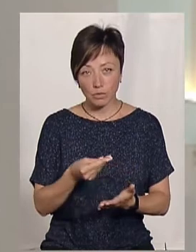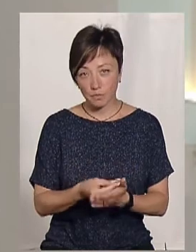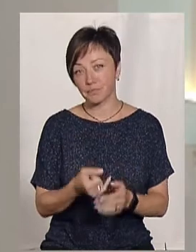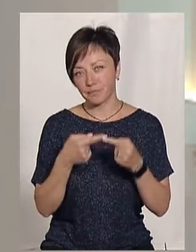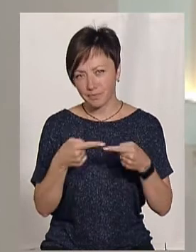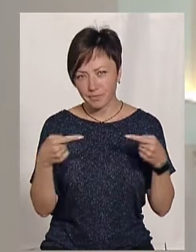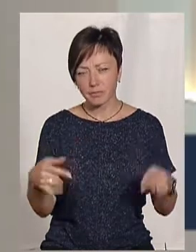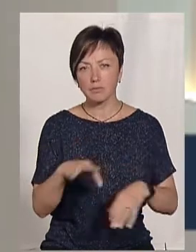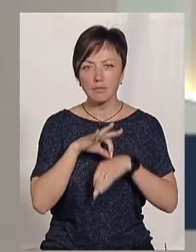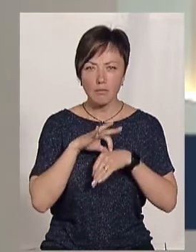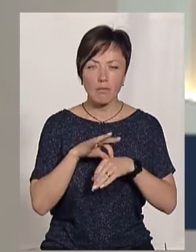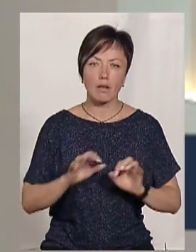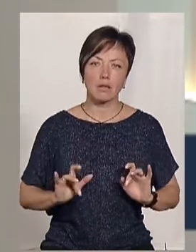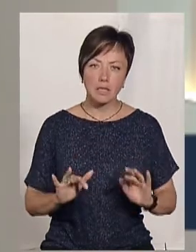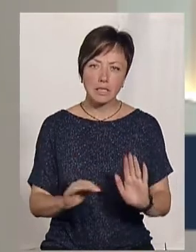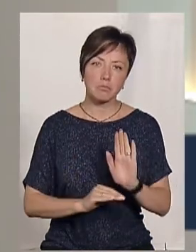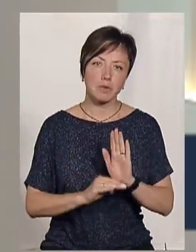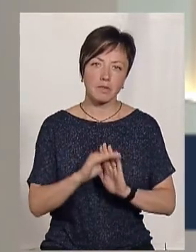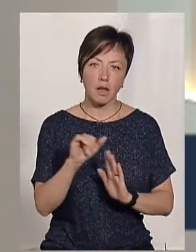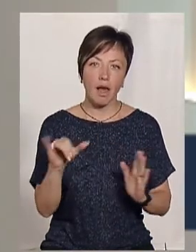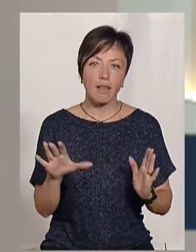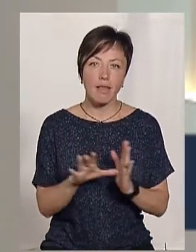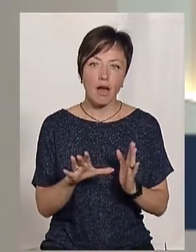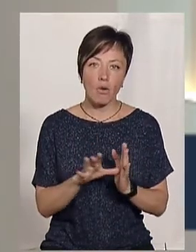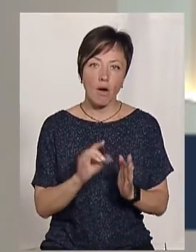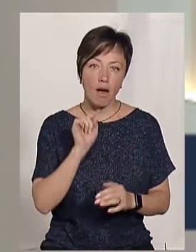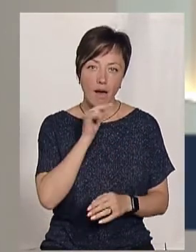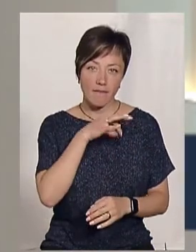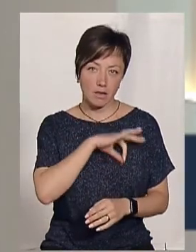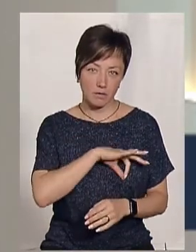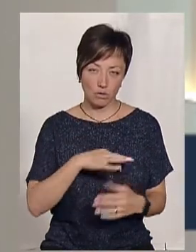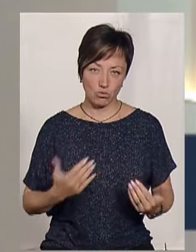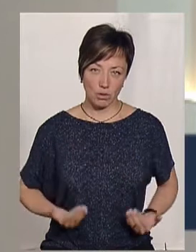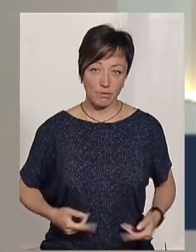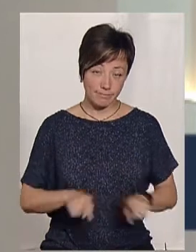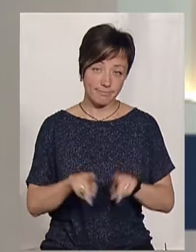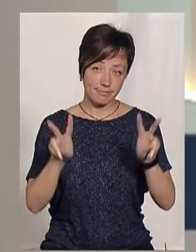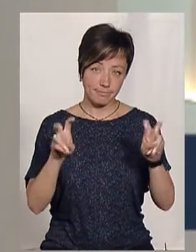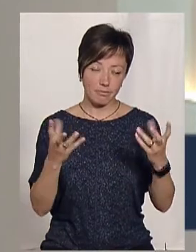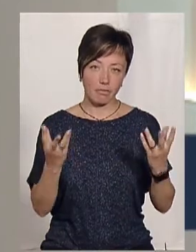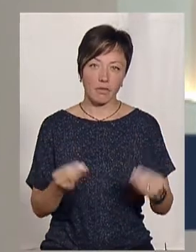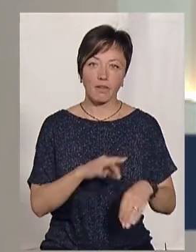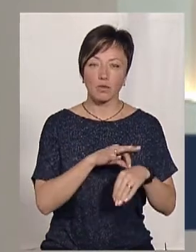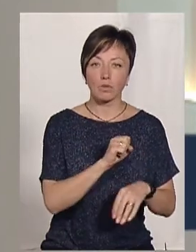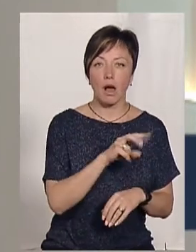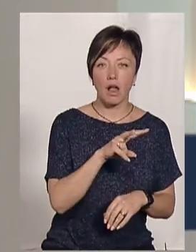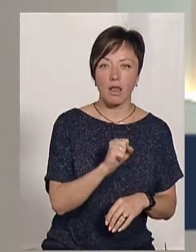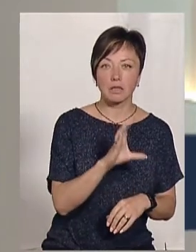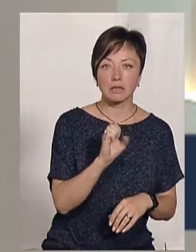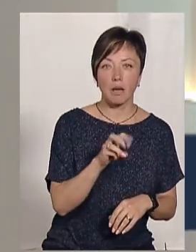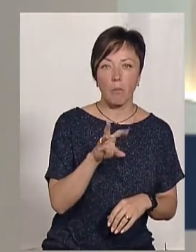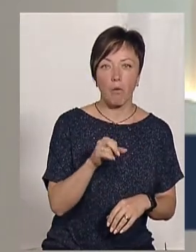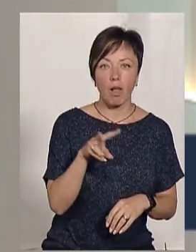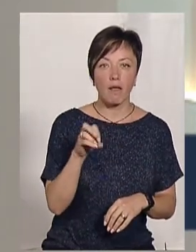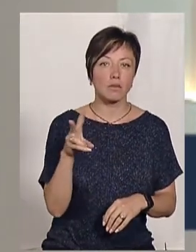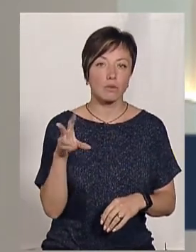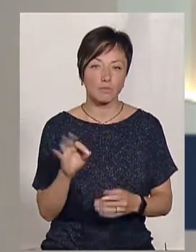на проведення заходів з підвищення енергоефективності житла? Така тема дня. Мене звати Алла Самойленко, на жестову